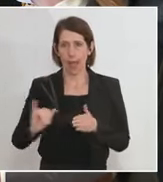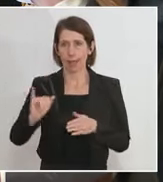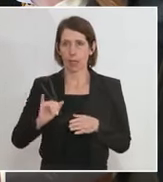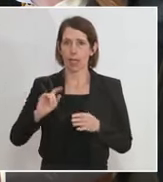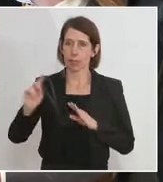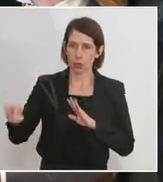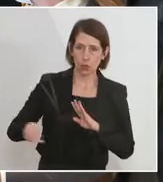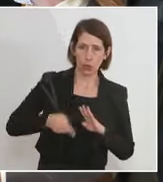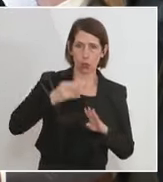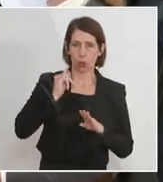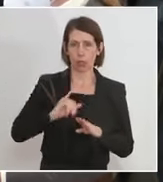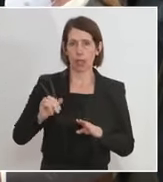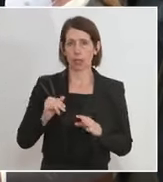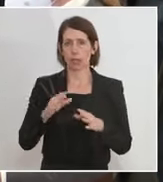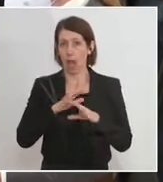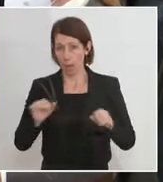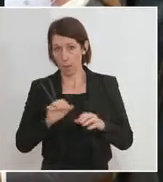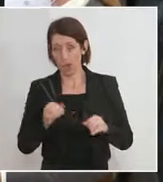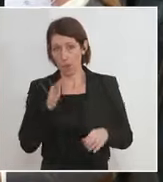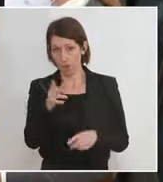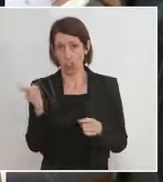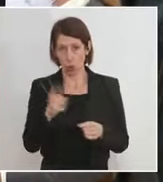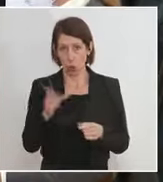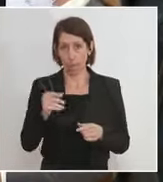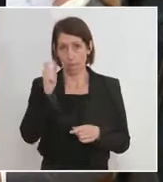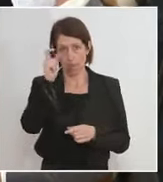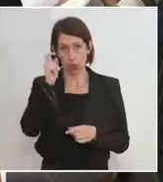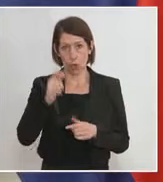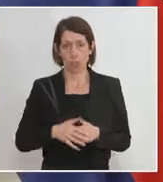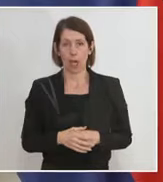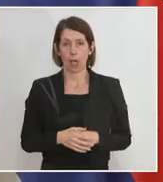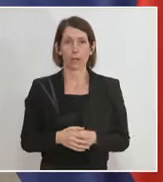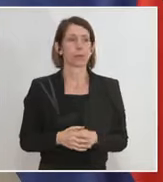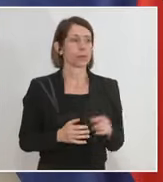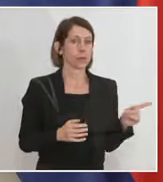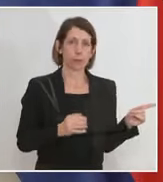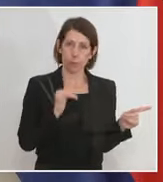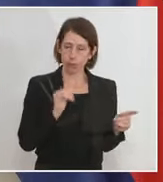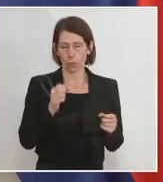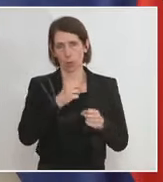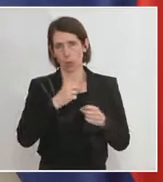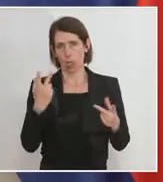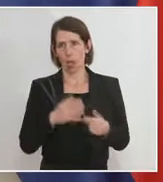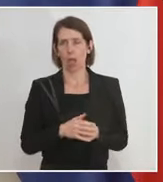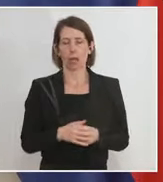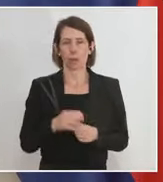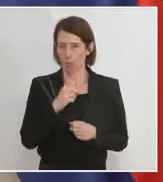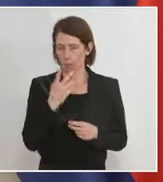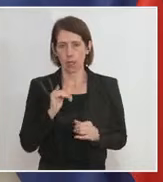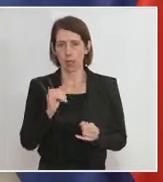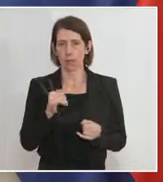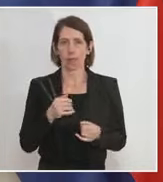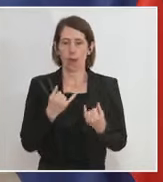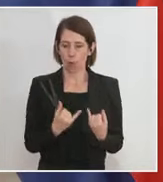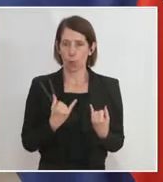Karte, wenn eine Abmachung mit der Türkei wird es geben? Also es ist klar, dass die Türkei natürlich assoziiert ist, aber momentan ist,